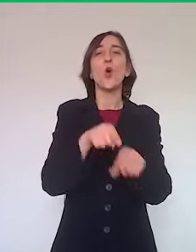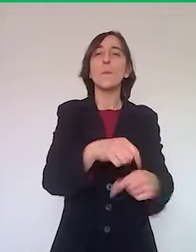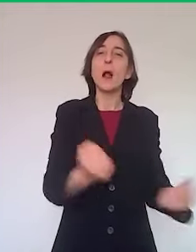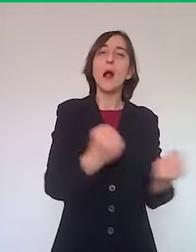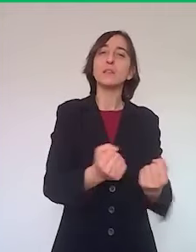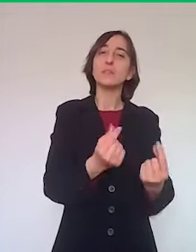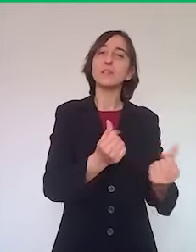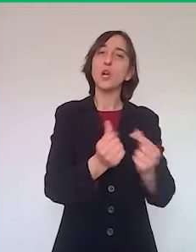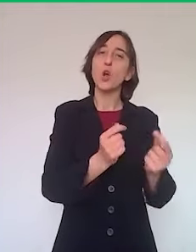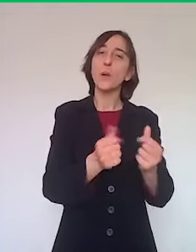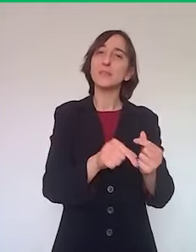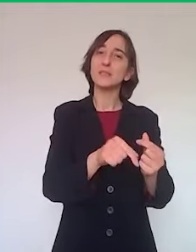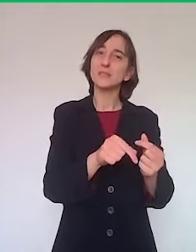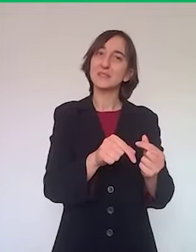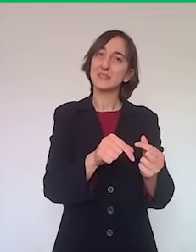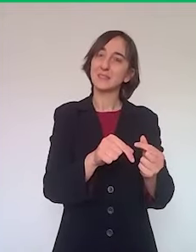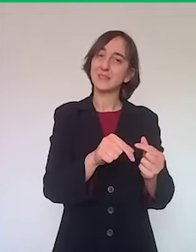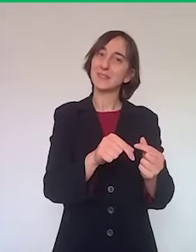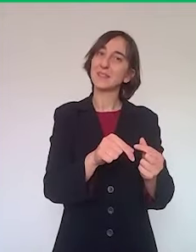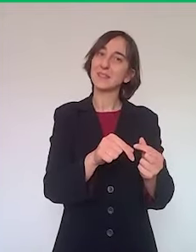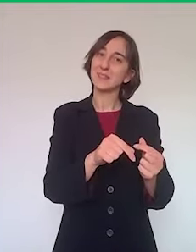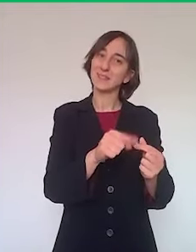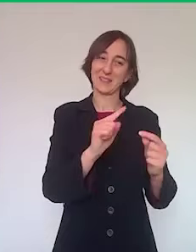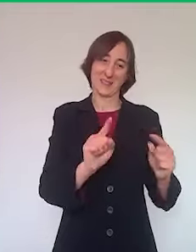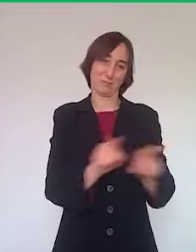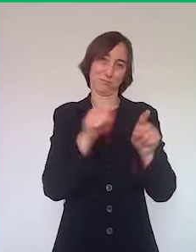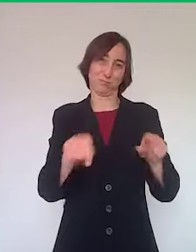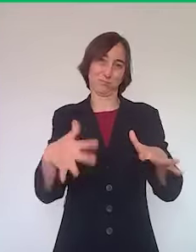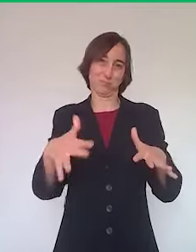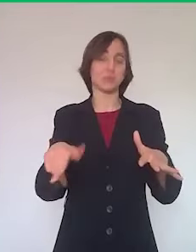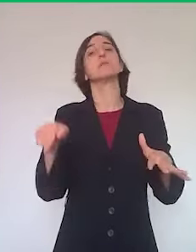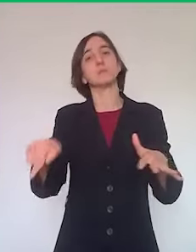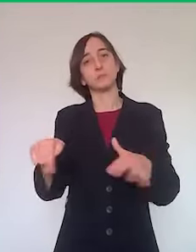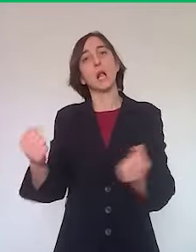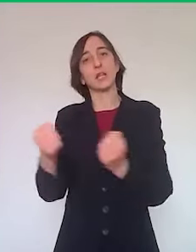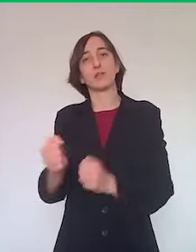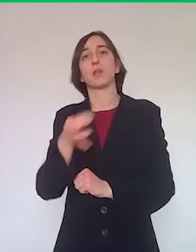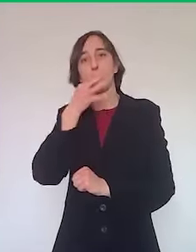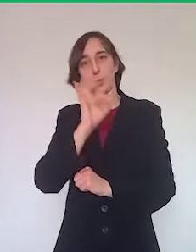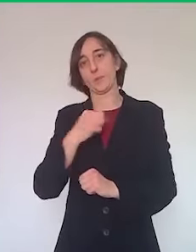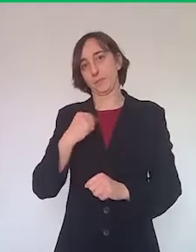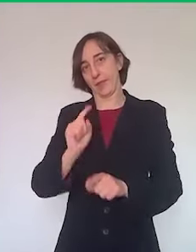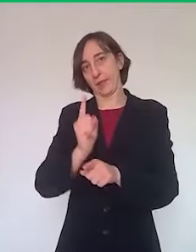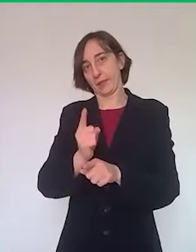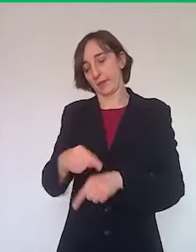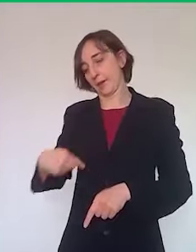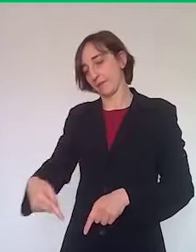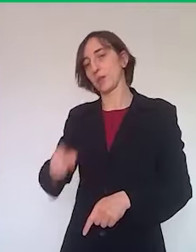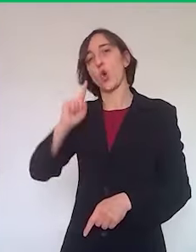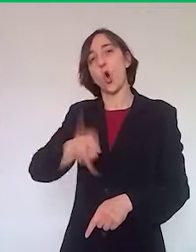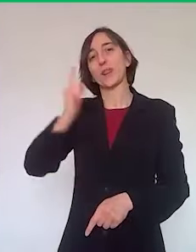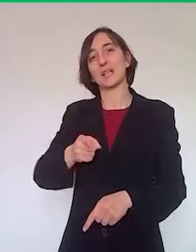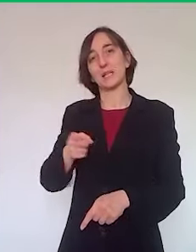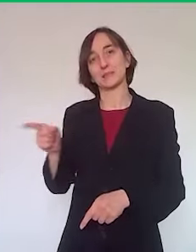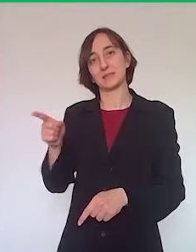questo tipo di attività, noi lo chiariremo ancora meglio con un'ordinanza che prenderà il Presidente nelle prossime ore